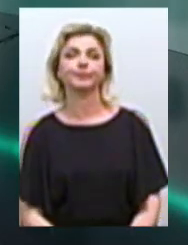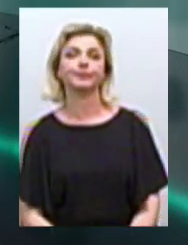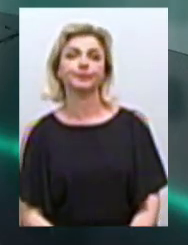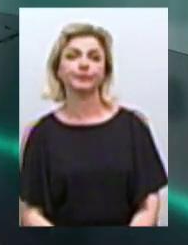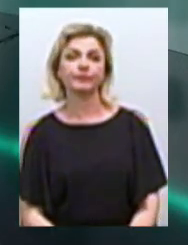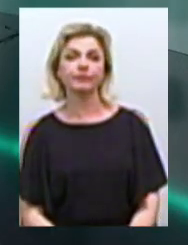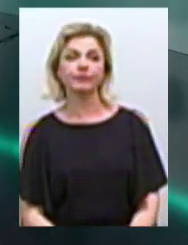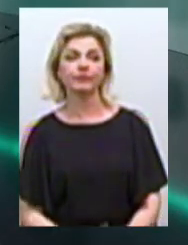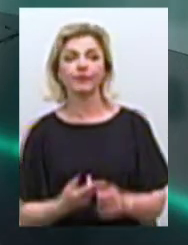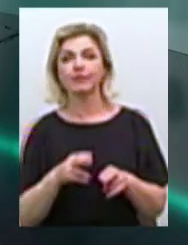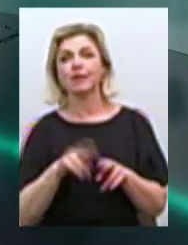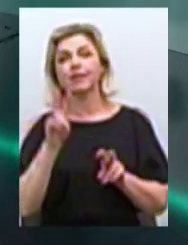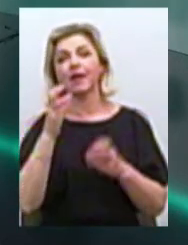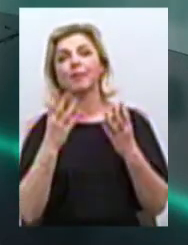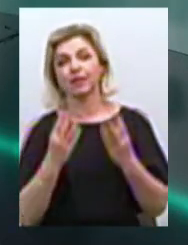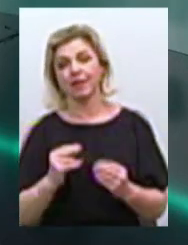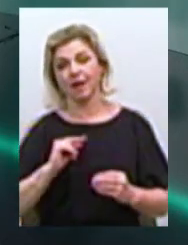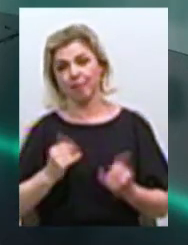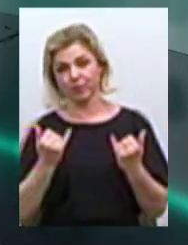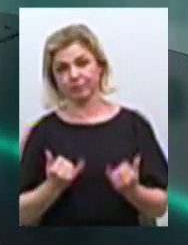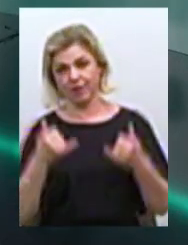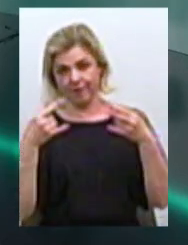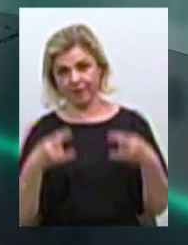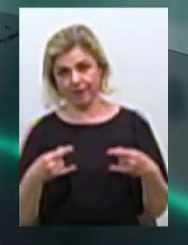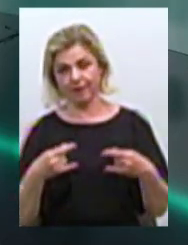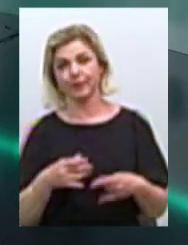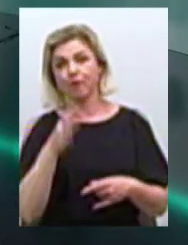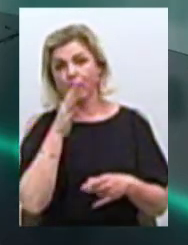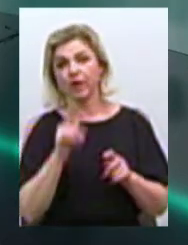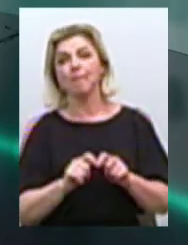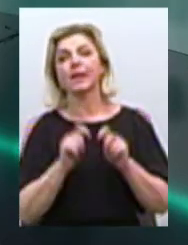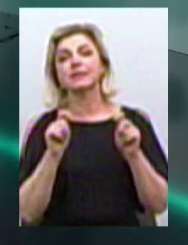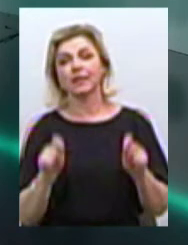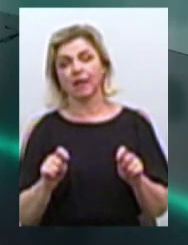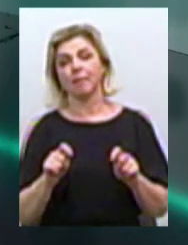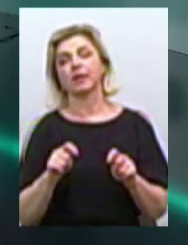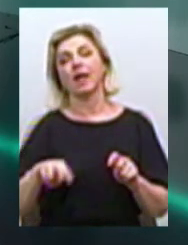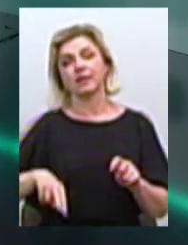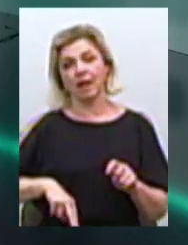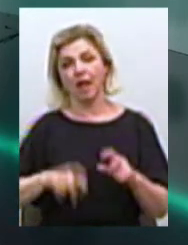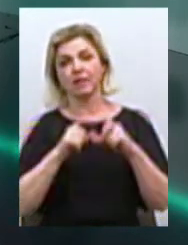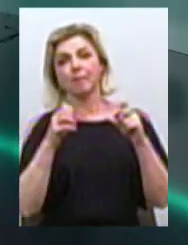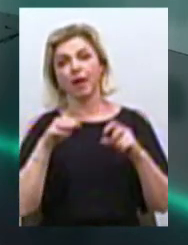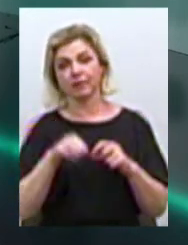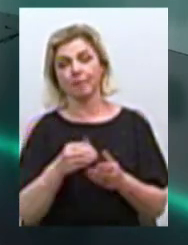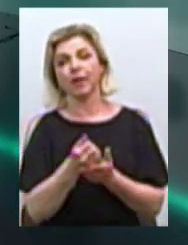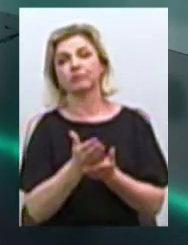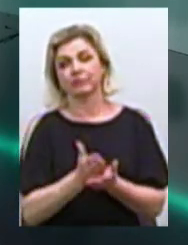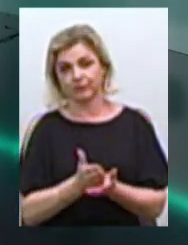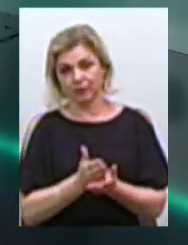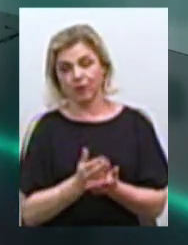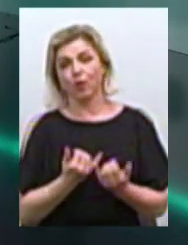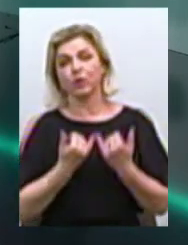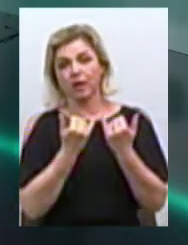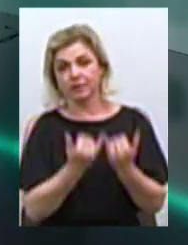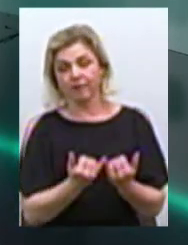Це тима днями працюємо в прямому ефірі. Під час презентації директор департаменту задання адміністративних послуг Миколаївської